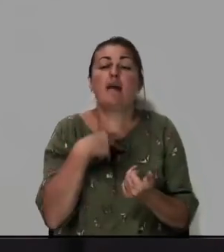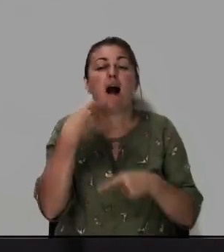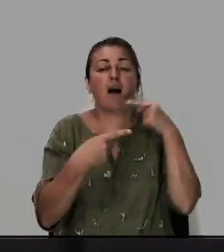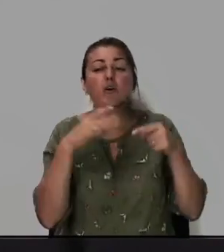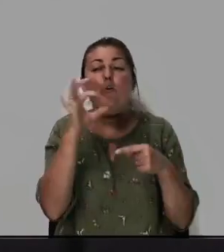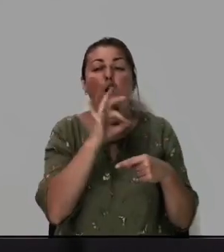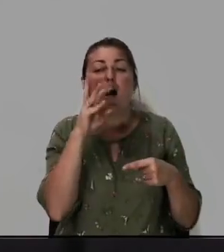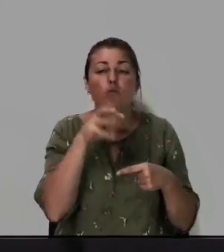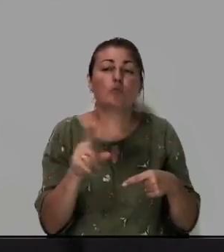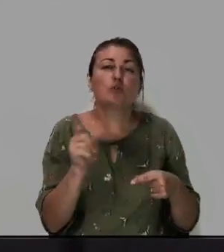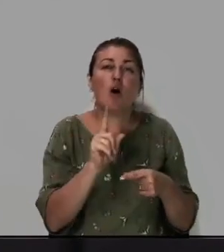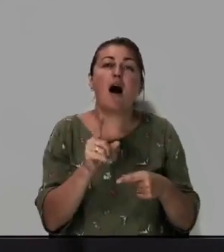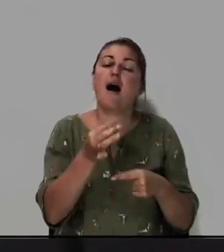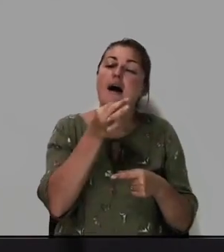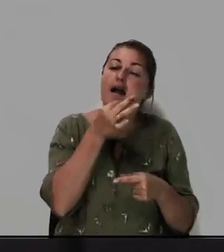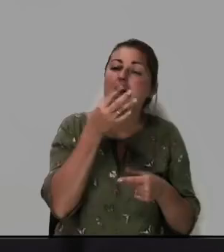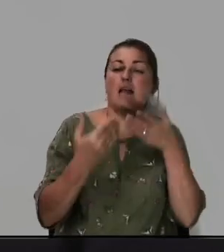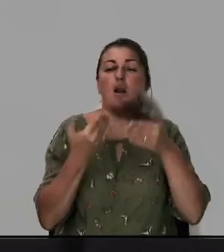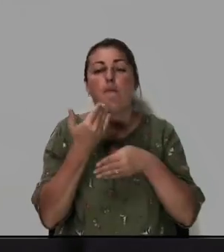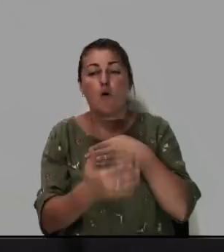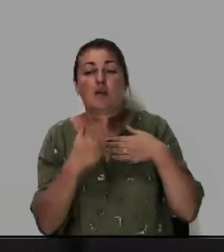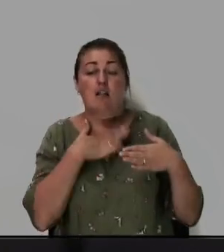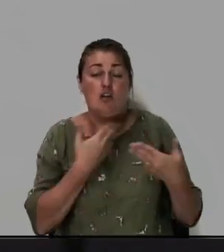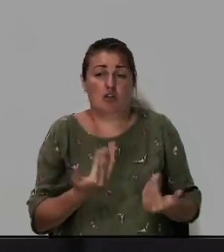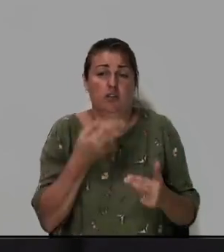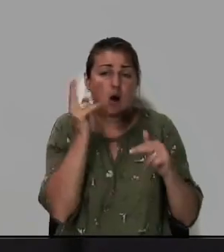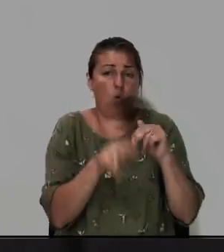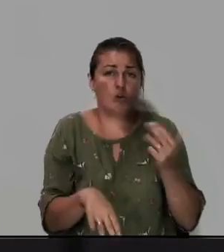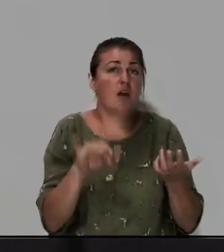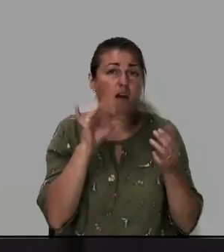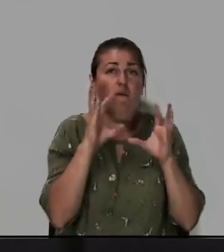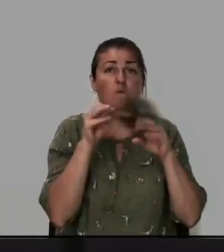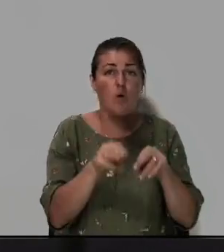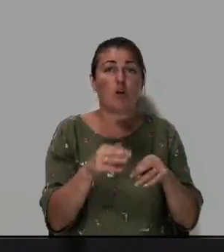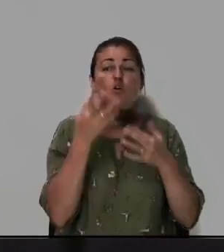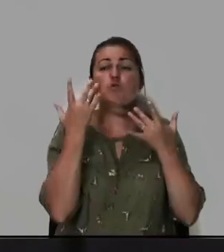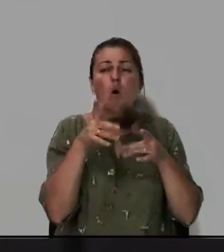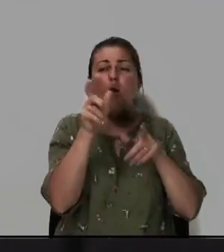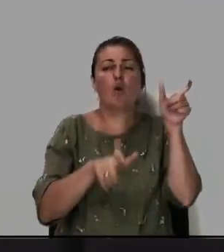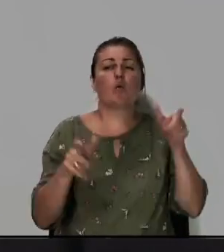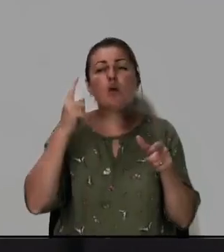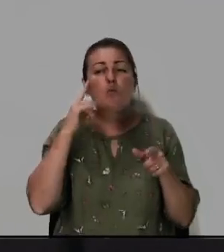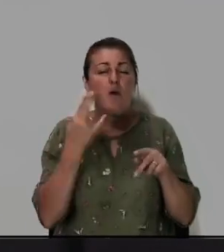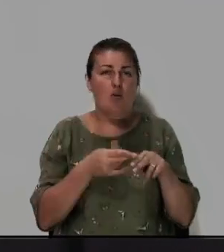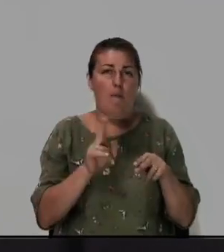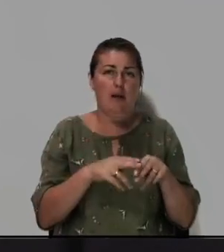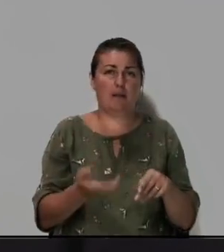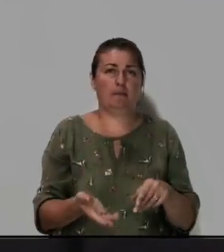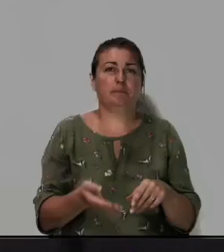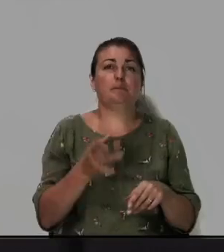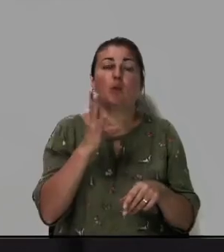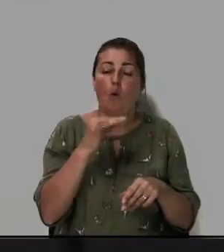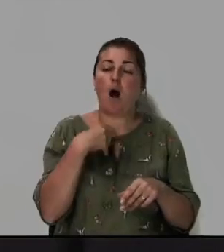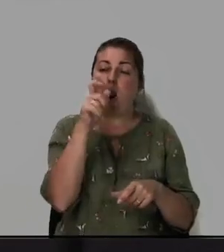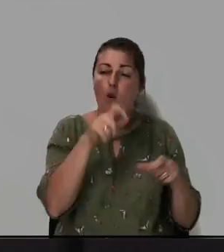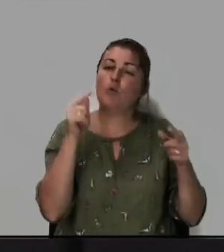о том что рано или поздно наша жизнь закончится и вот сколько людей думает об этом но